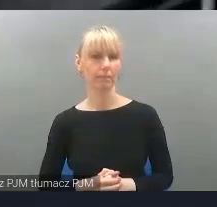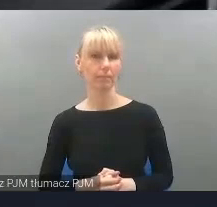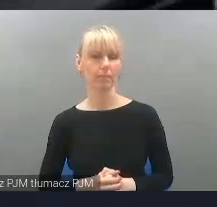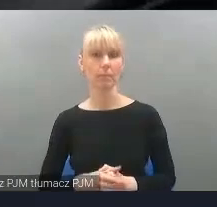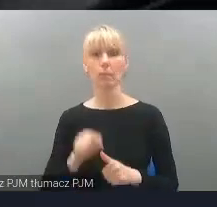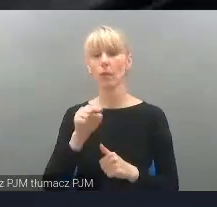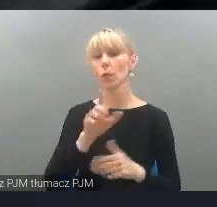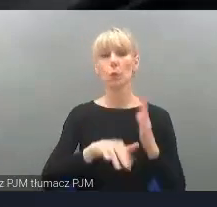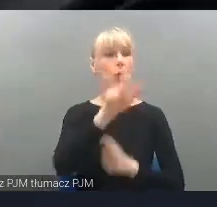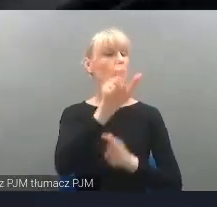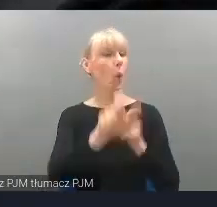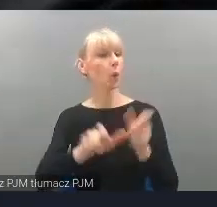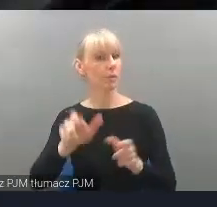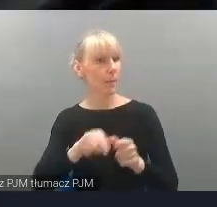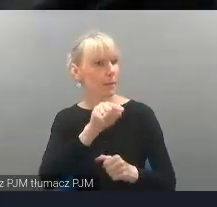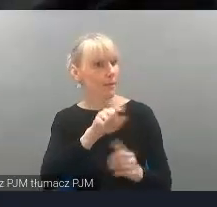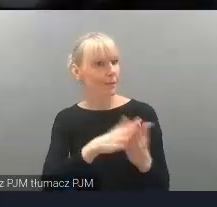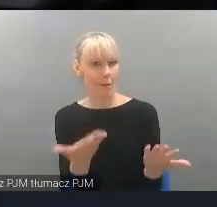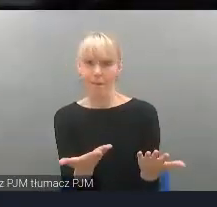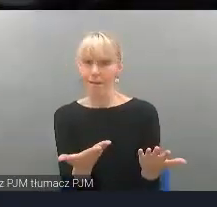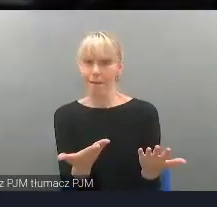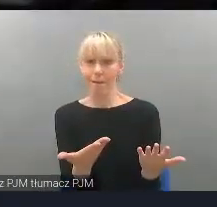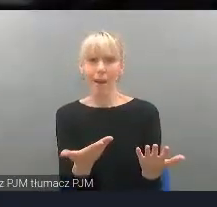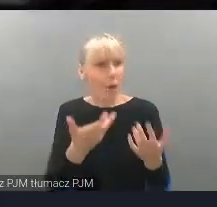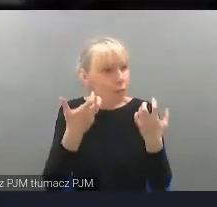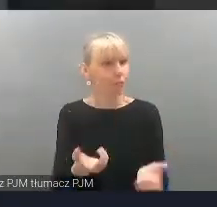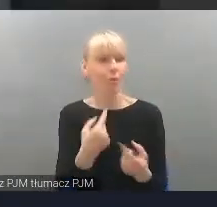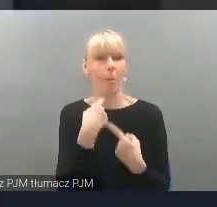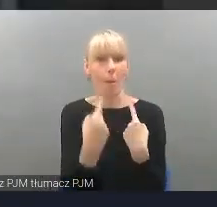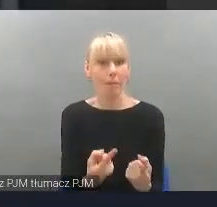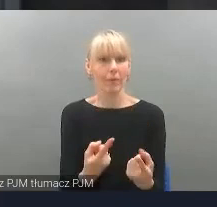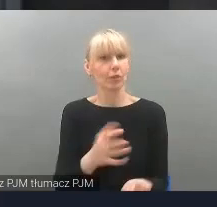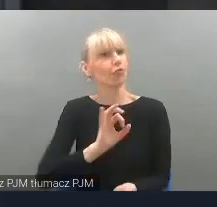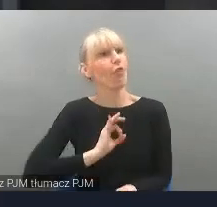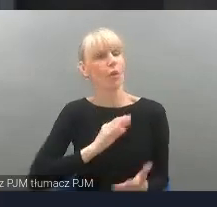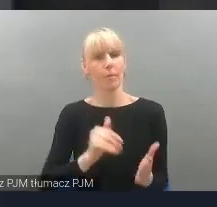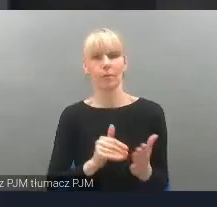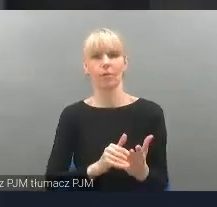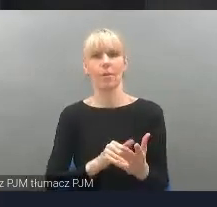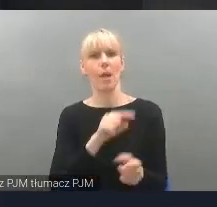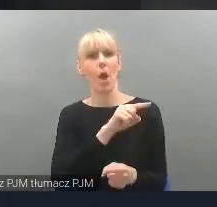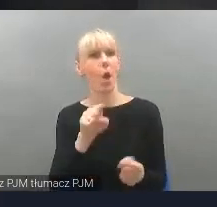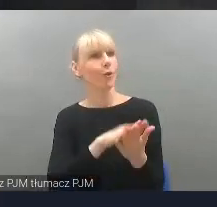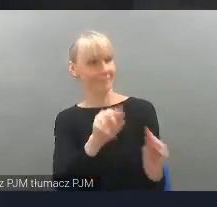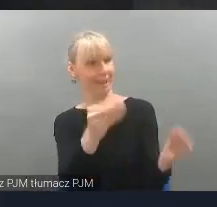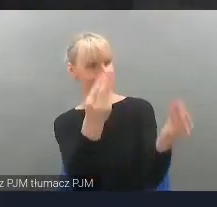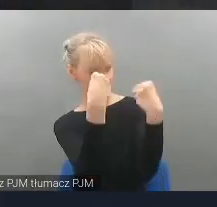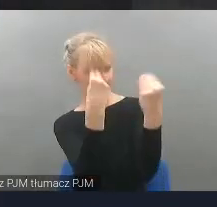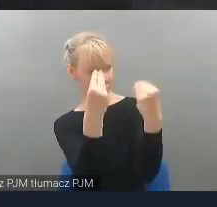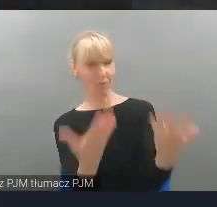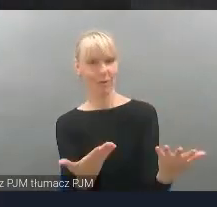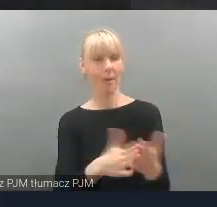że osoby nie boją się mówić o swoich potrzebach i tak naprawdę dla nas te osoby są nauczycielami. Oni nam